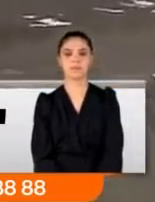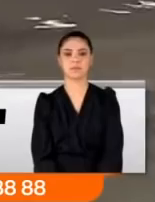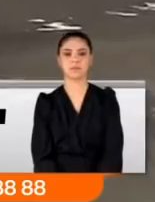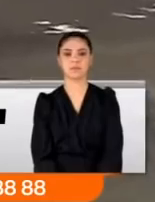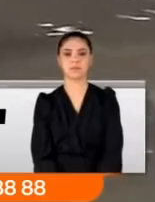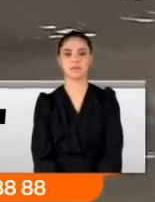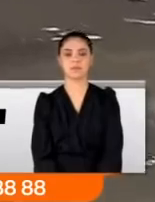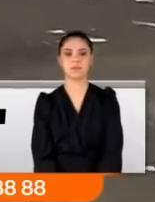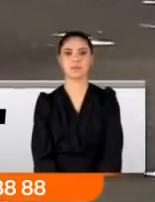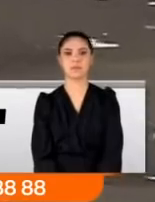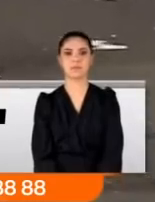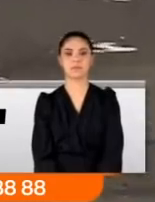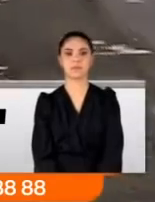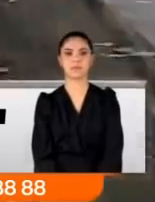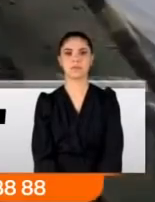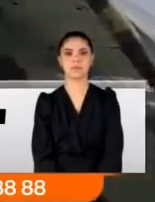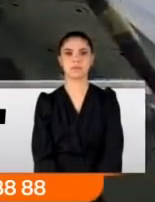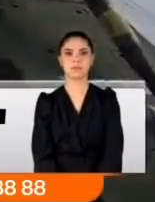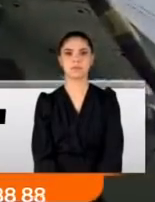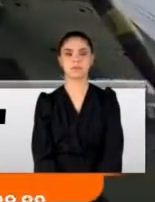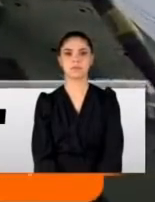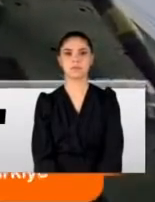oradaki unsurları da tek tek yok etti.